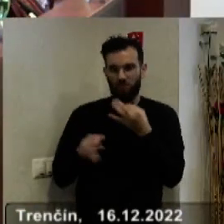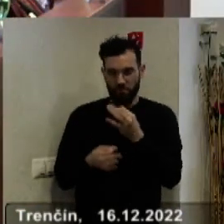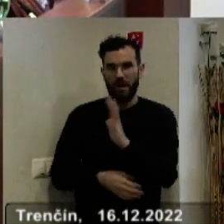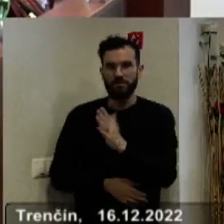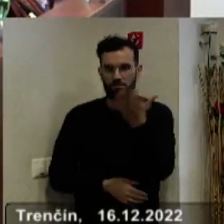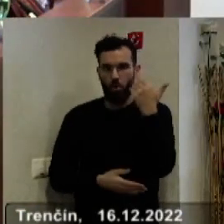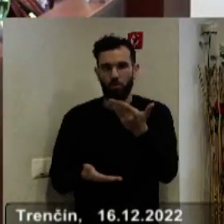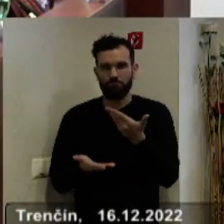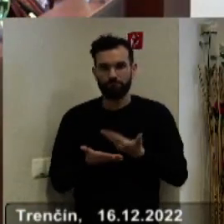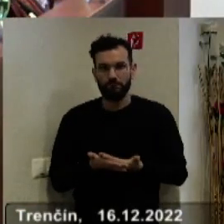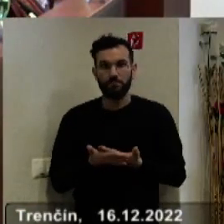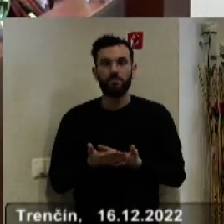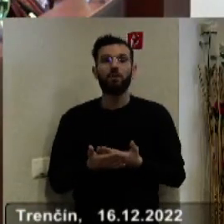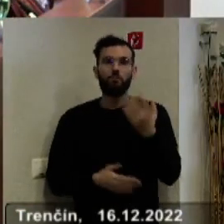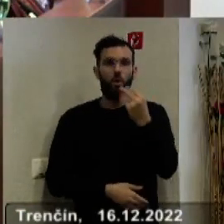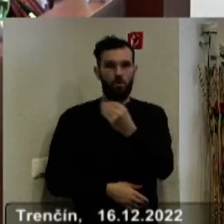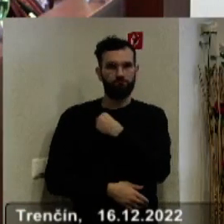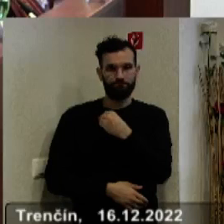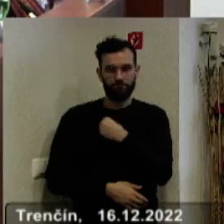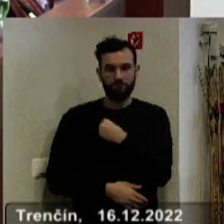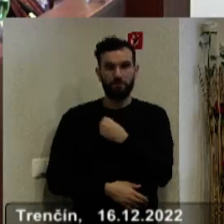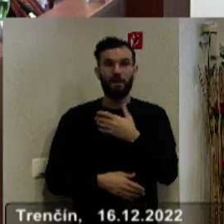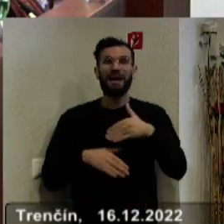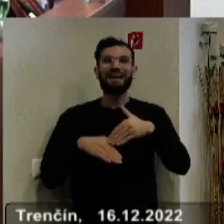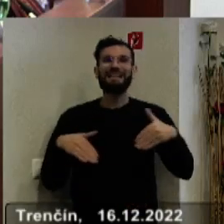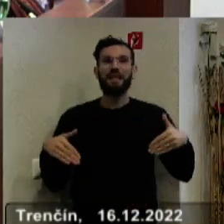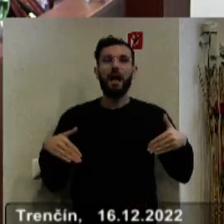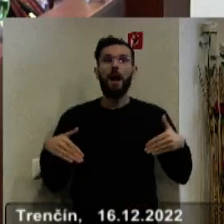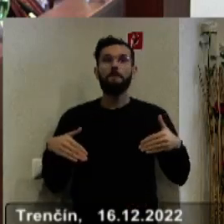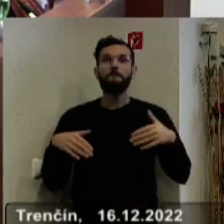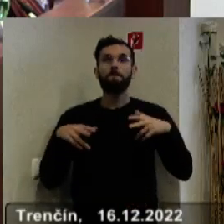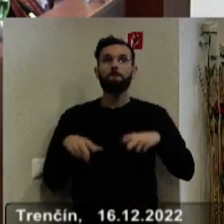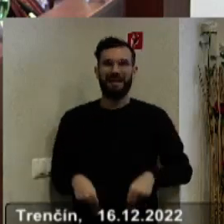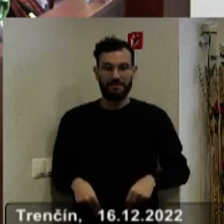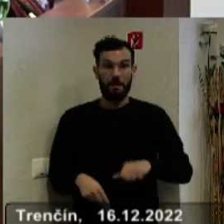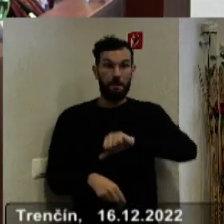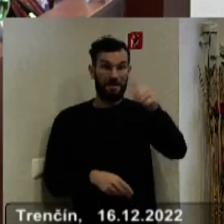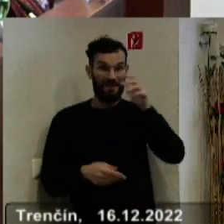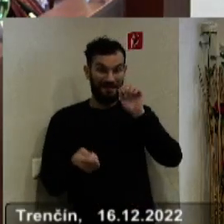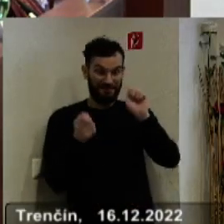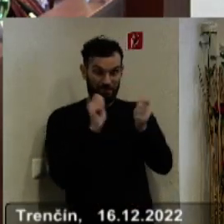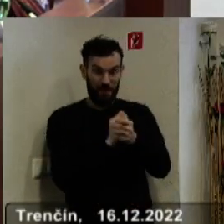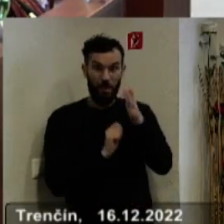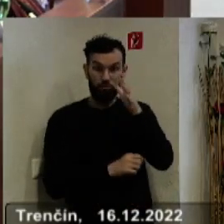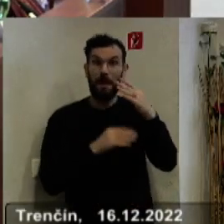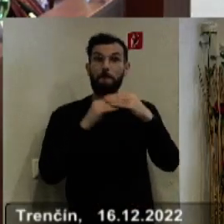tejto komisie. Nám to povedal na rade predsedov. V tej prvej zmene to urobíme, ktorá príde v marci a navýšime